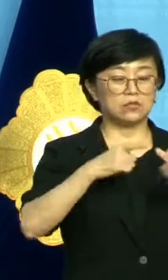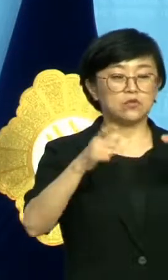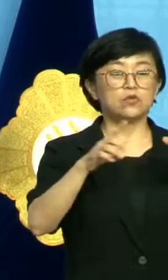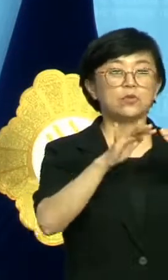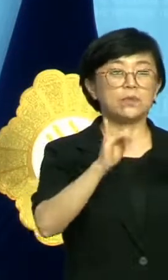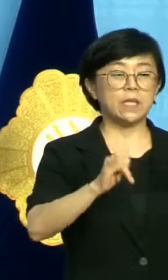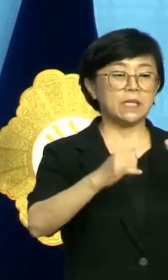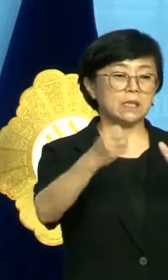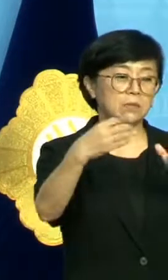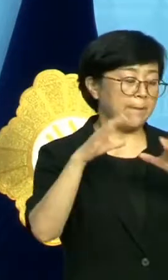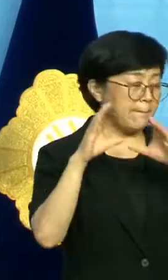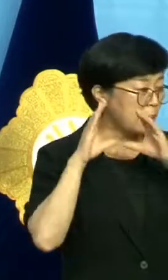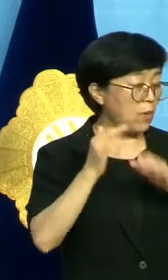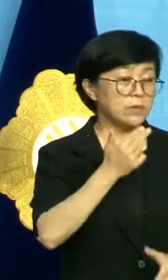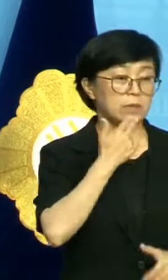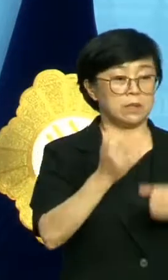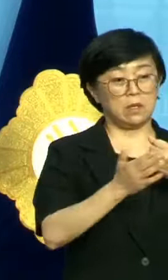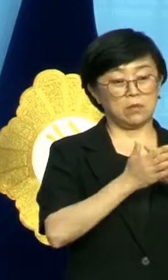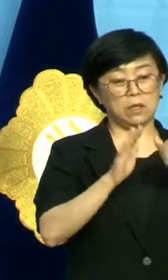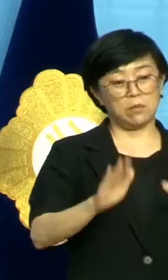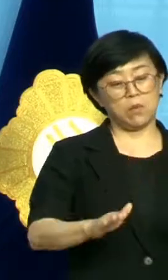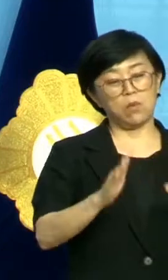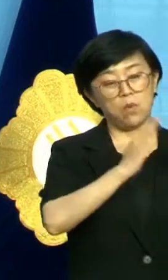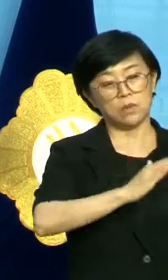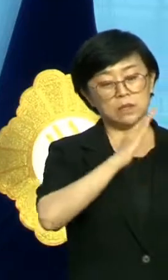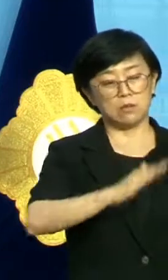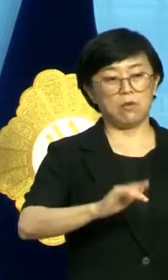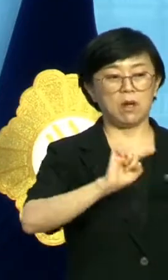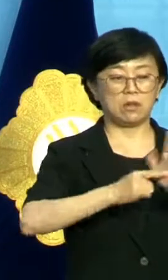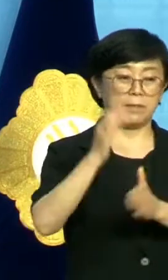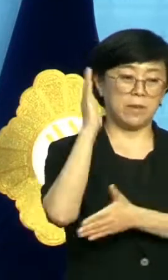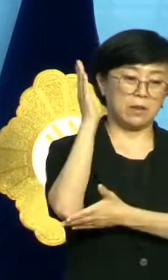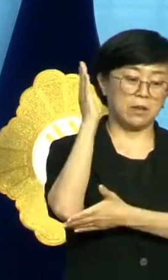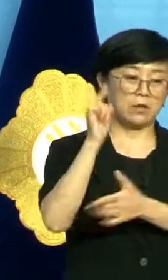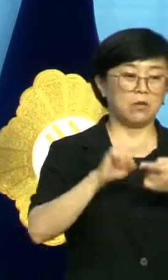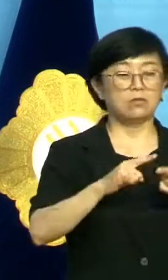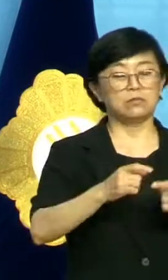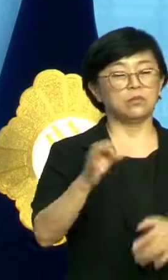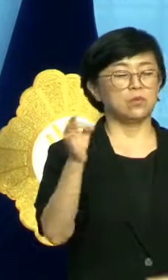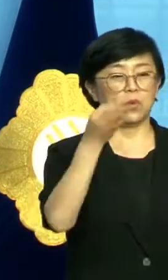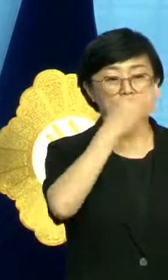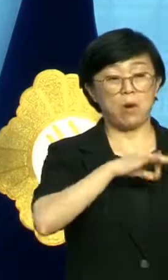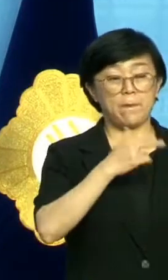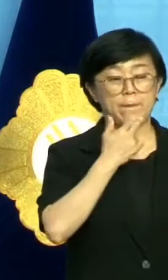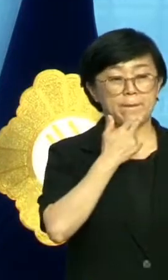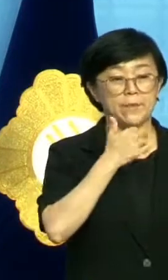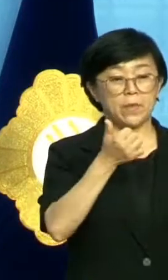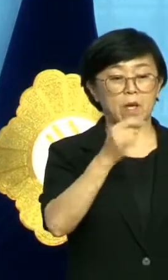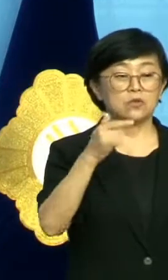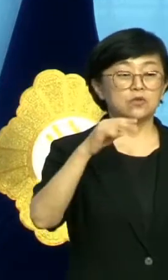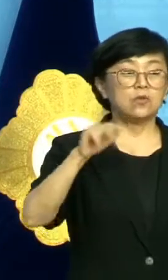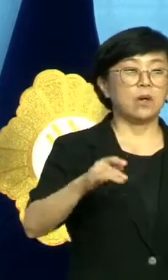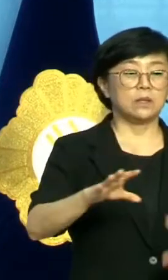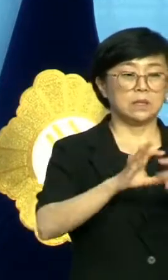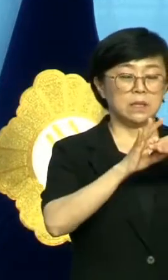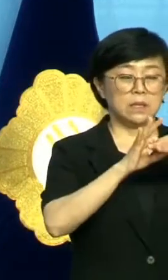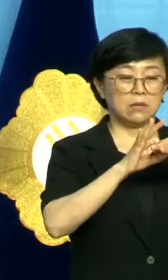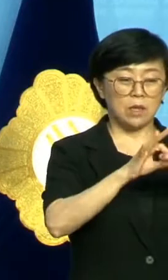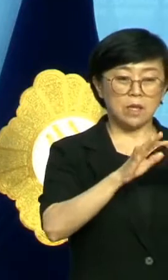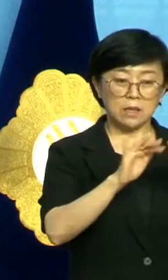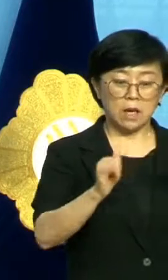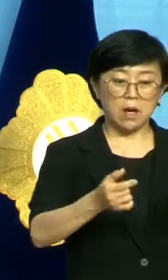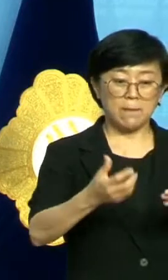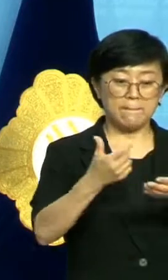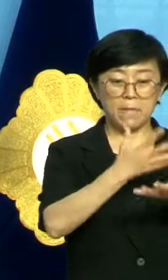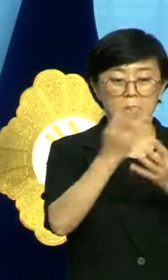담보하지 못함으로 이번 공론화는 무효다. 또한 시민참여단에 한수원 이해관계자 다수 포함된 사실을